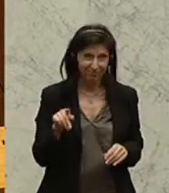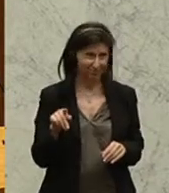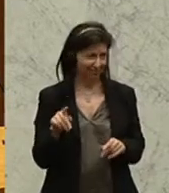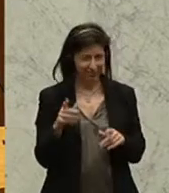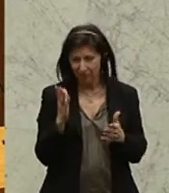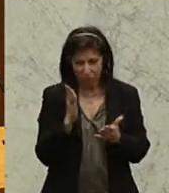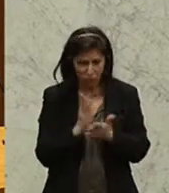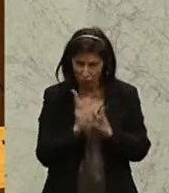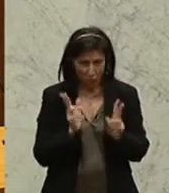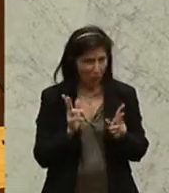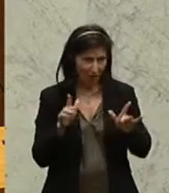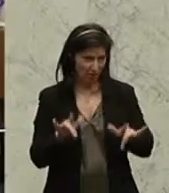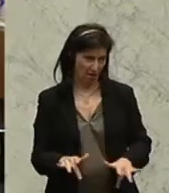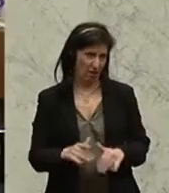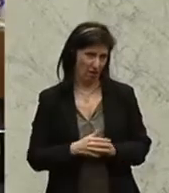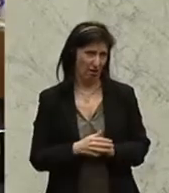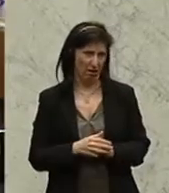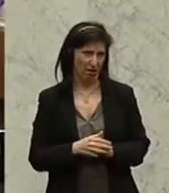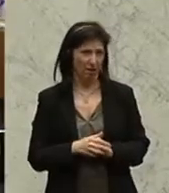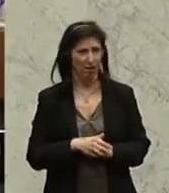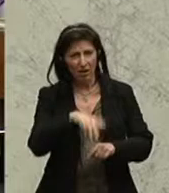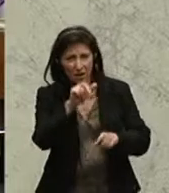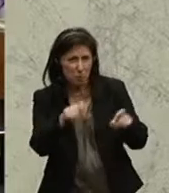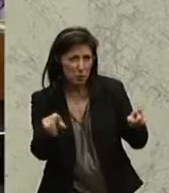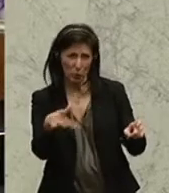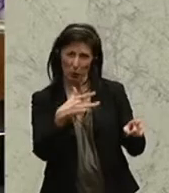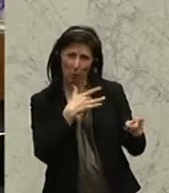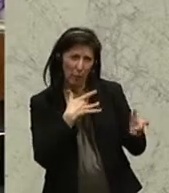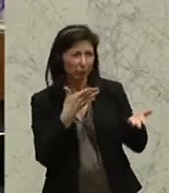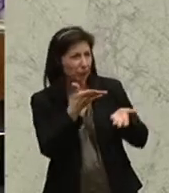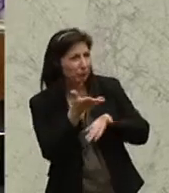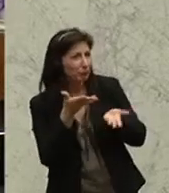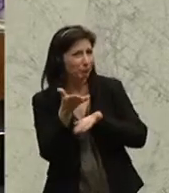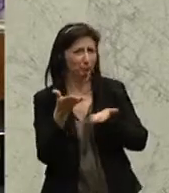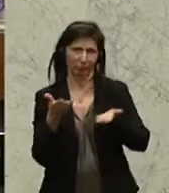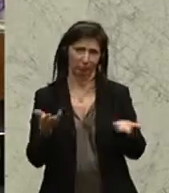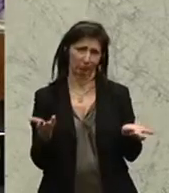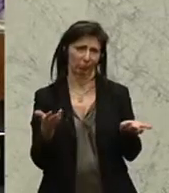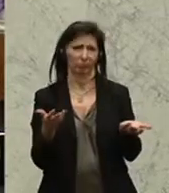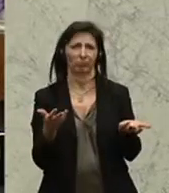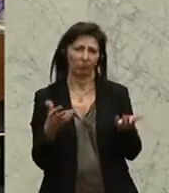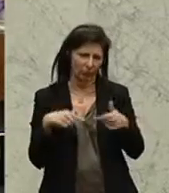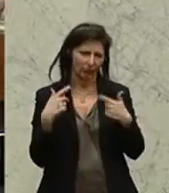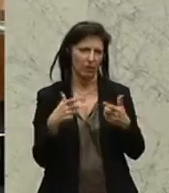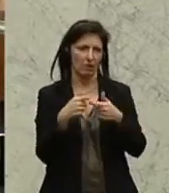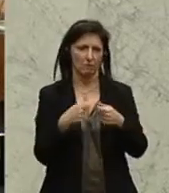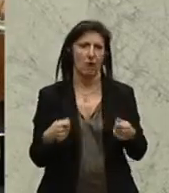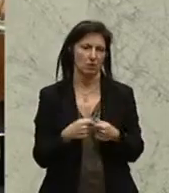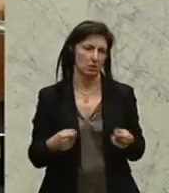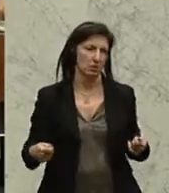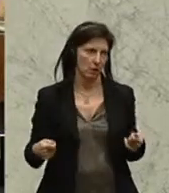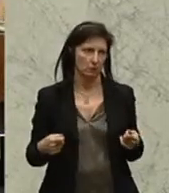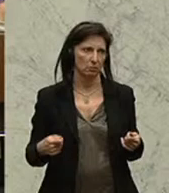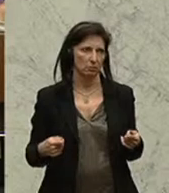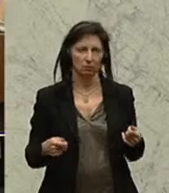es bereits die Möglichkeit, mit Betroffenen zu sprechen und hier entsprechende Maßnahmen zu setzen